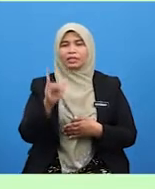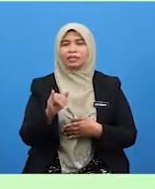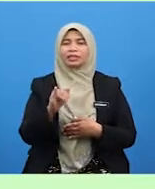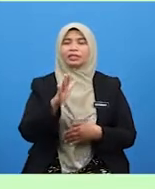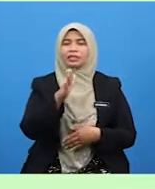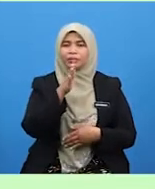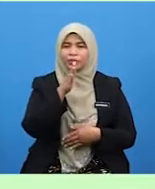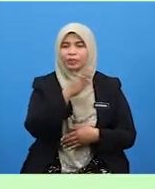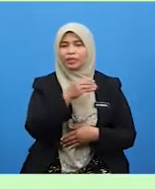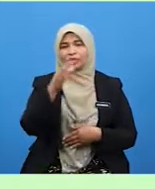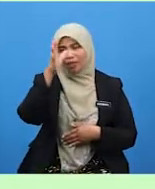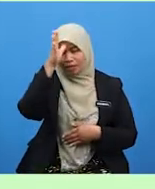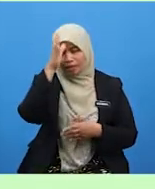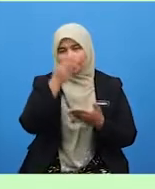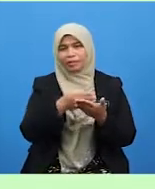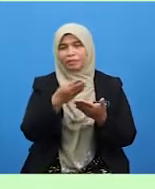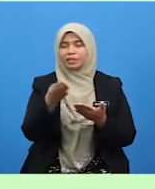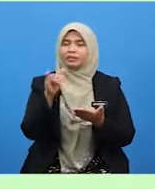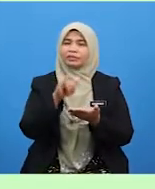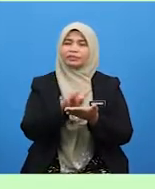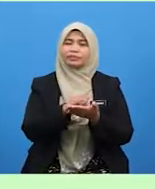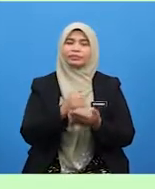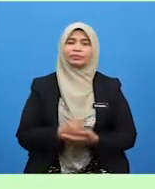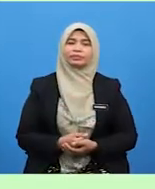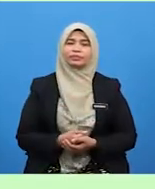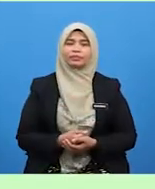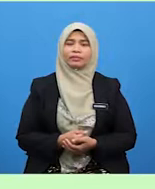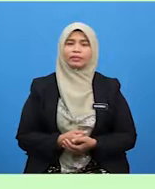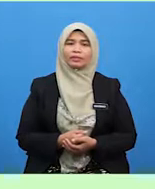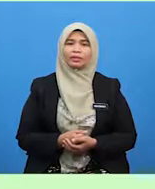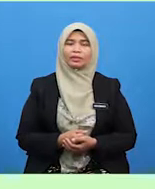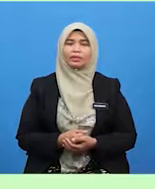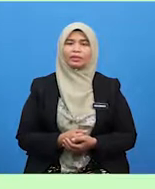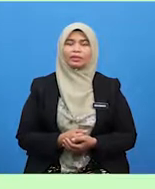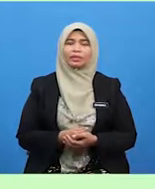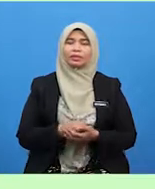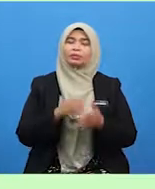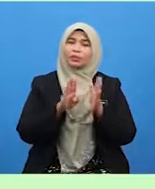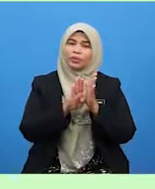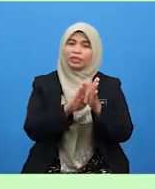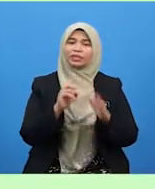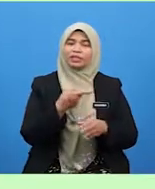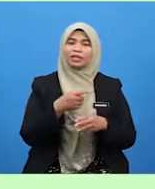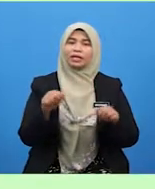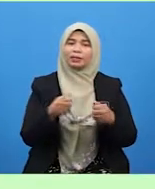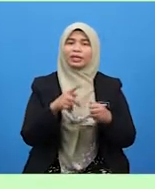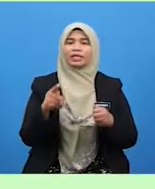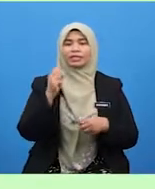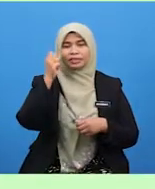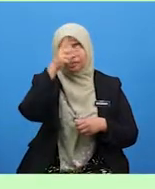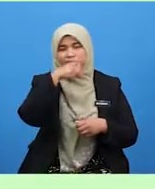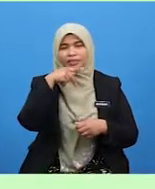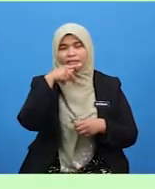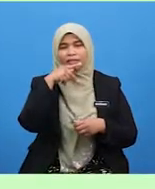-barang yang ibu dan ayah belikan itu. Bukti kita mengamalkan